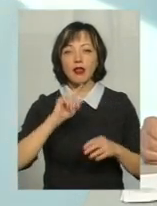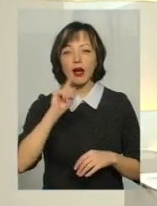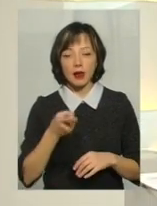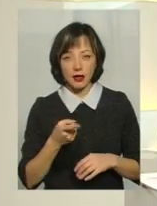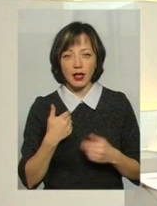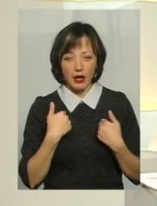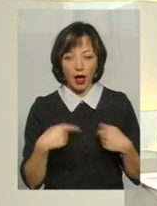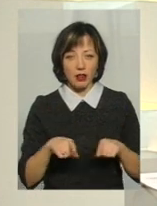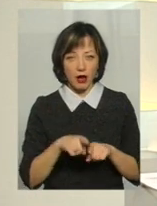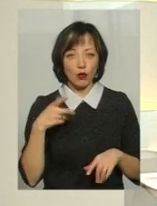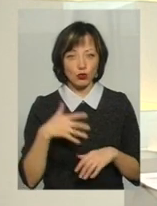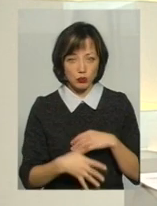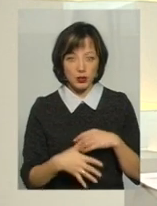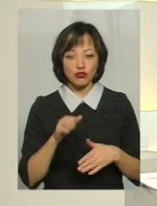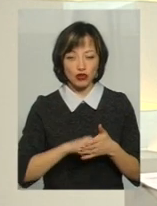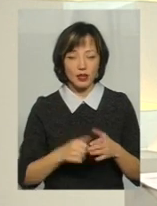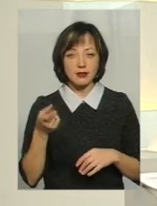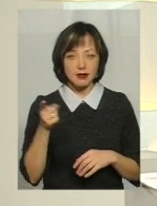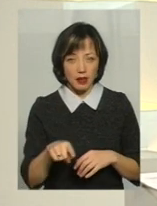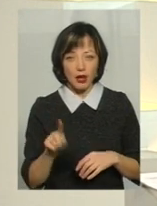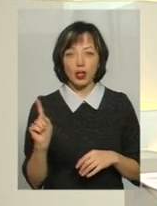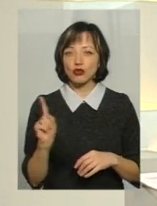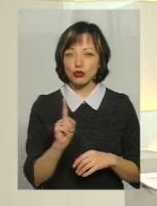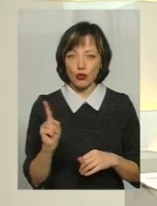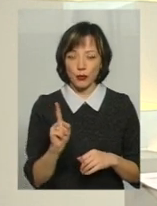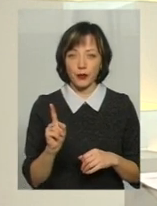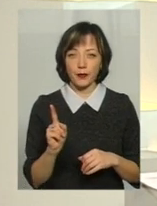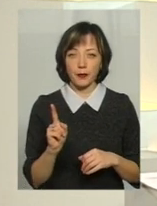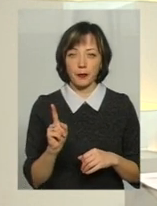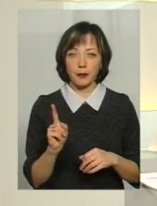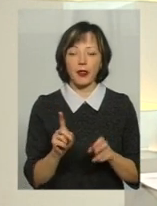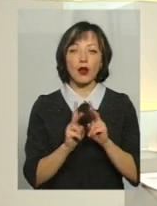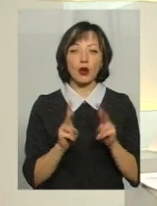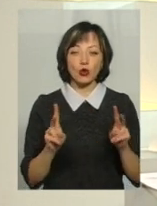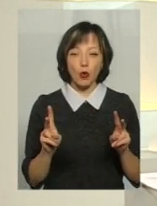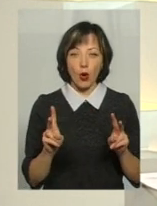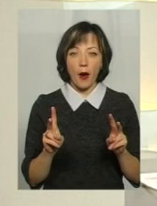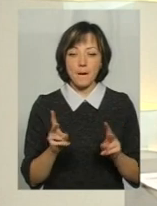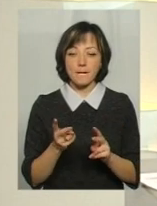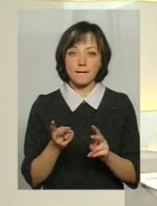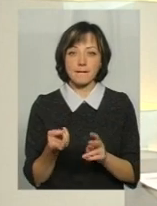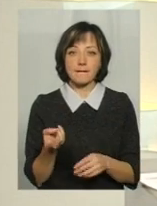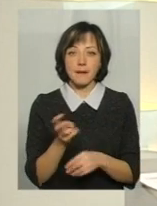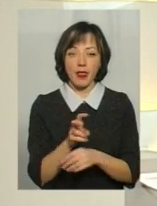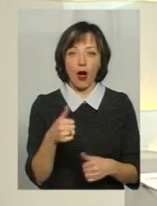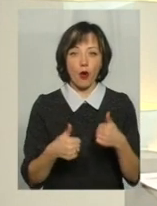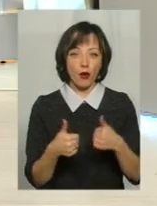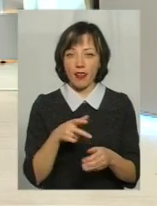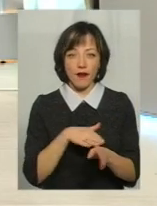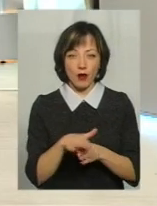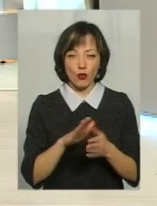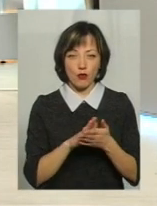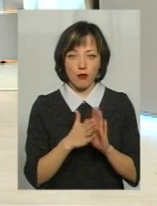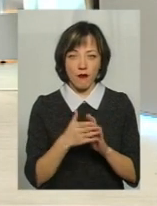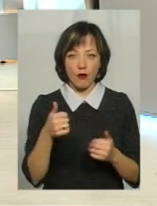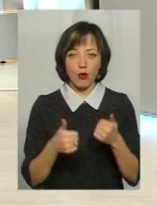Наскільки я розумію, це все через те, що ті, хто пішов на конкурс, вони не виконали умови